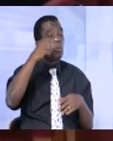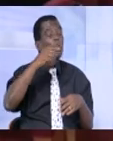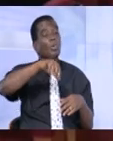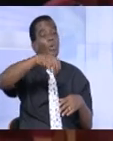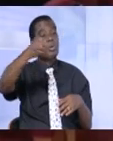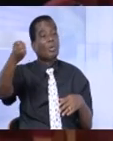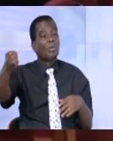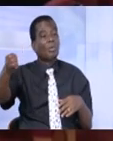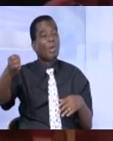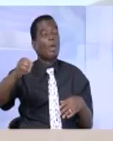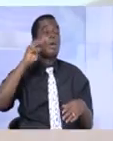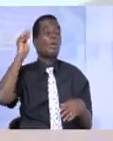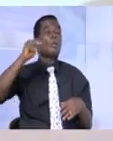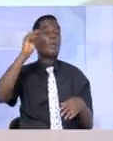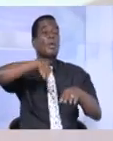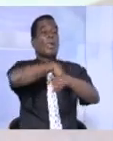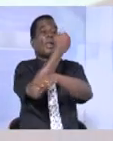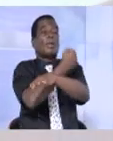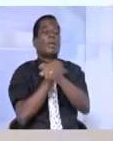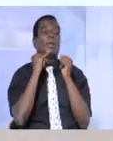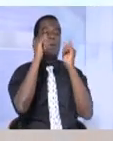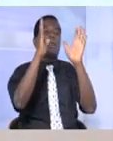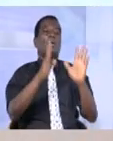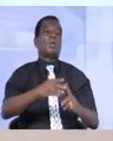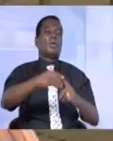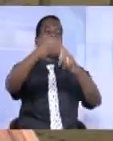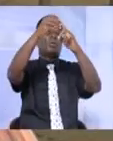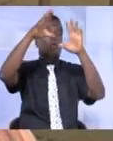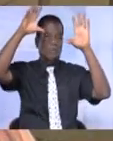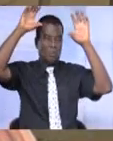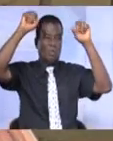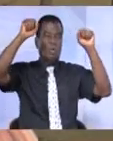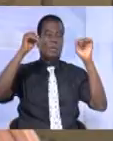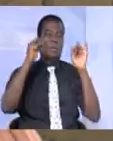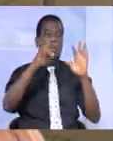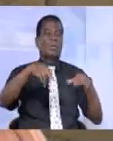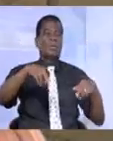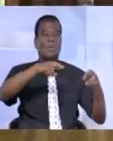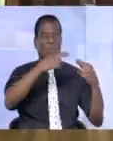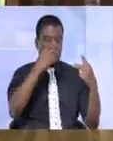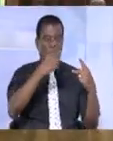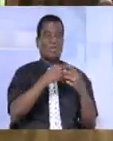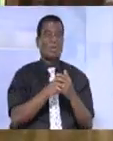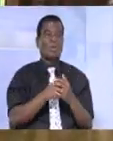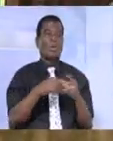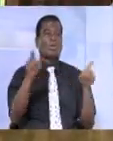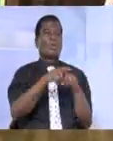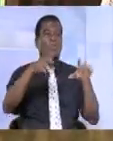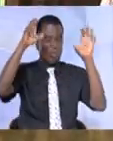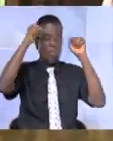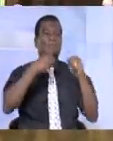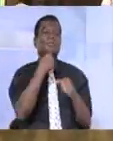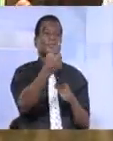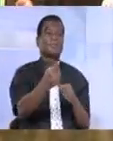rencontrés, le message des autorités ivoiriennes, particulièrement du chef de l'État, est réconfortant. Comme le chef de l'État l'a dit,